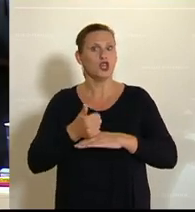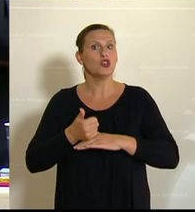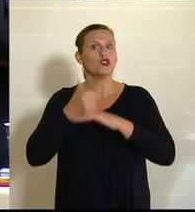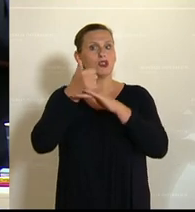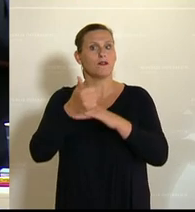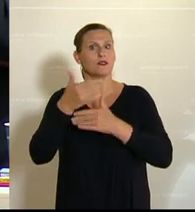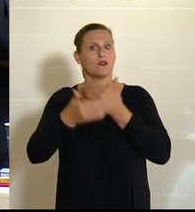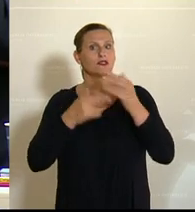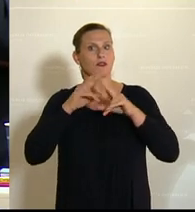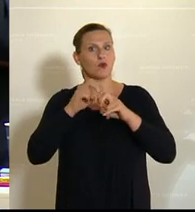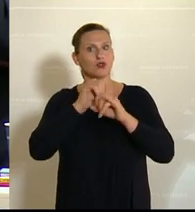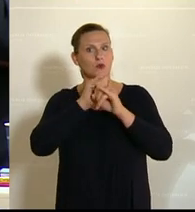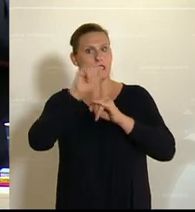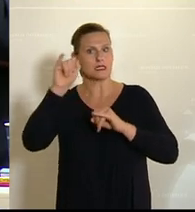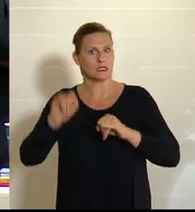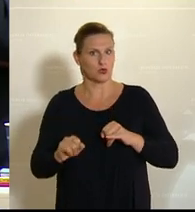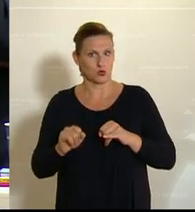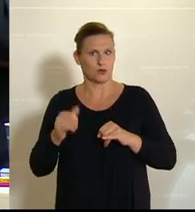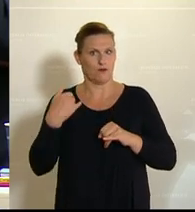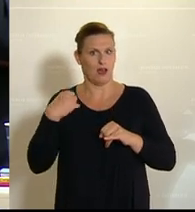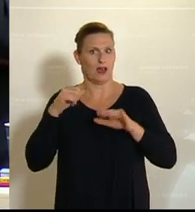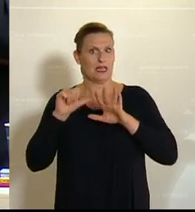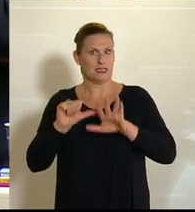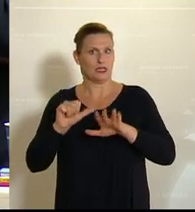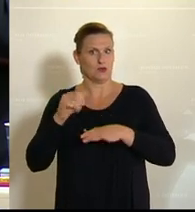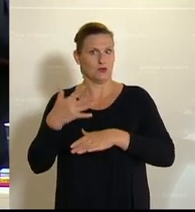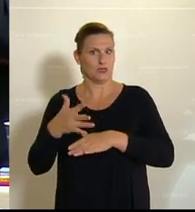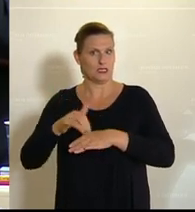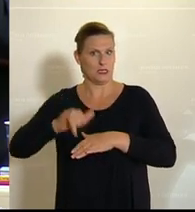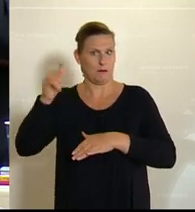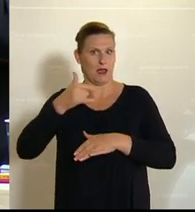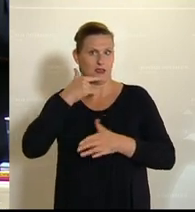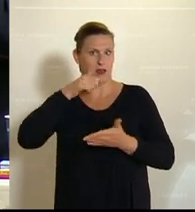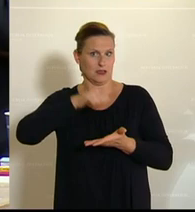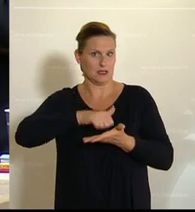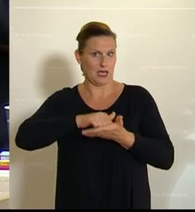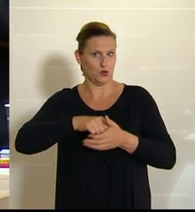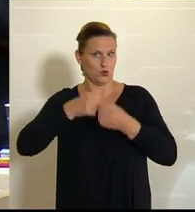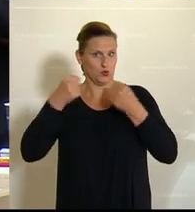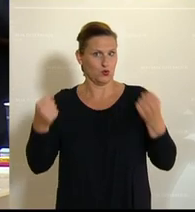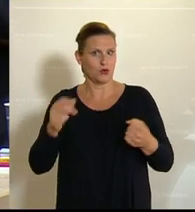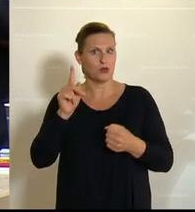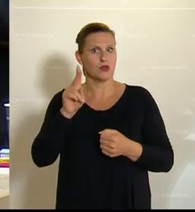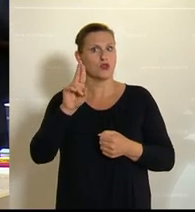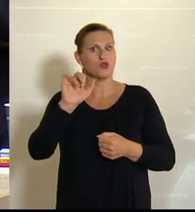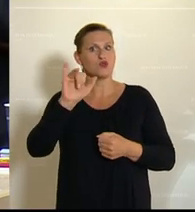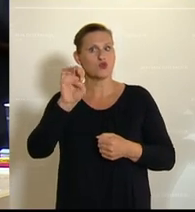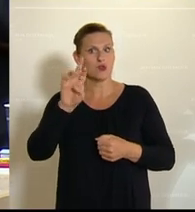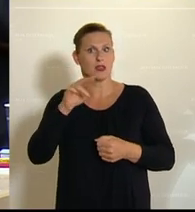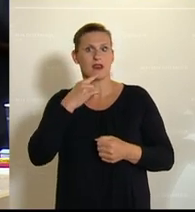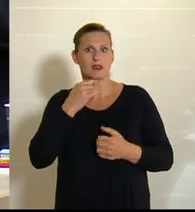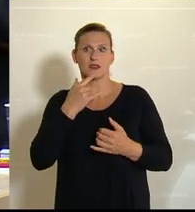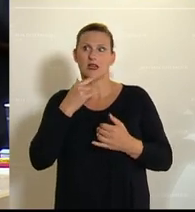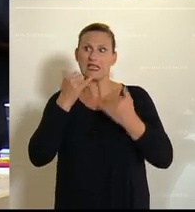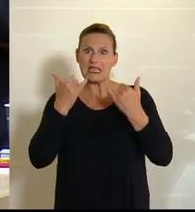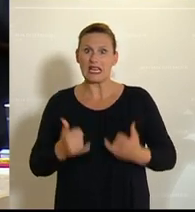Wirtschaftsforschungsinstitutes, Christoph Badl, hat am 26.05. im Kurier gesagt, ich zitiere, jetzt ein Budget mit konkreten